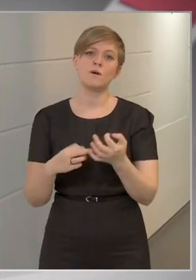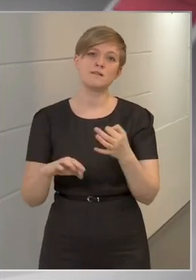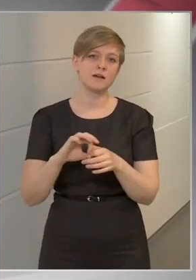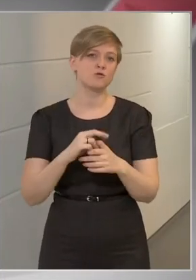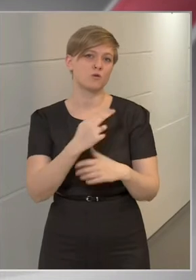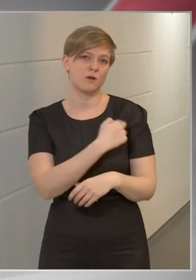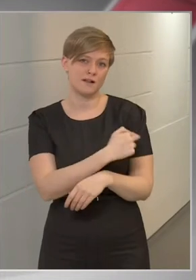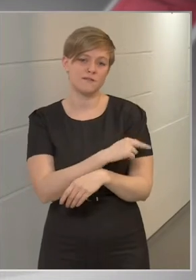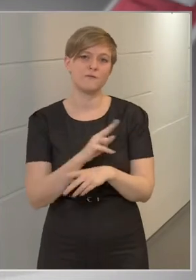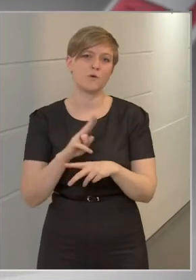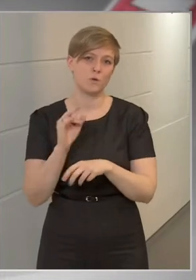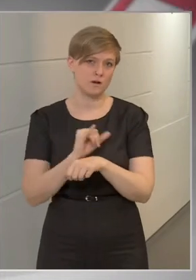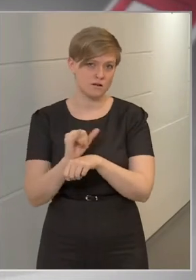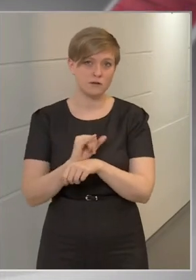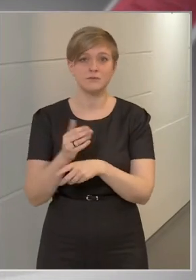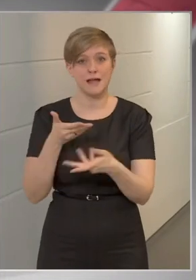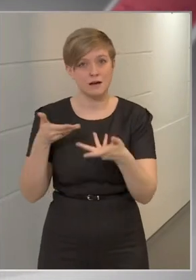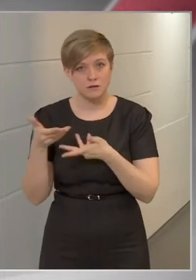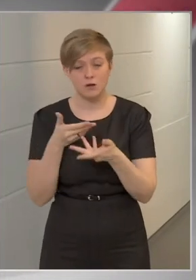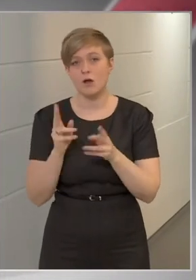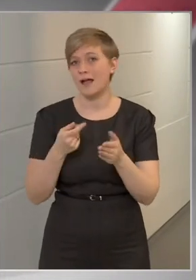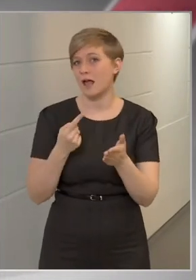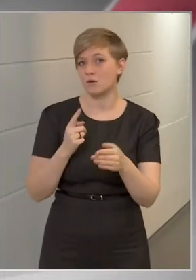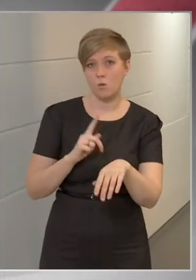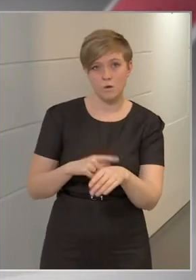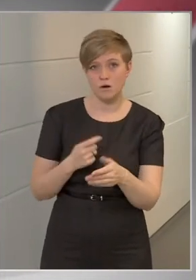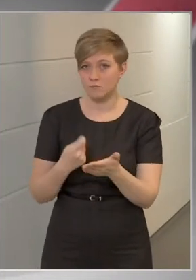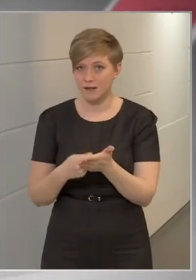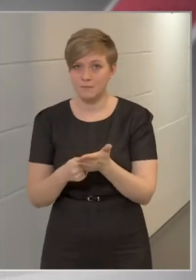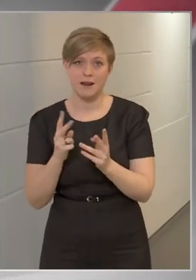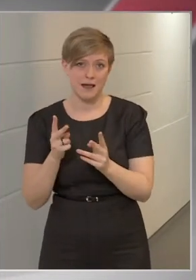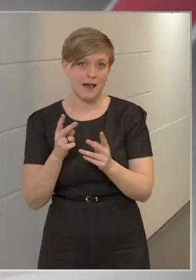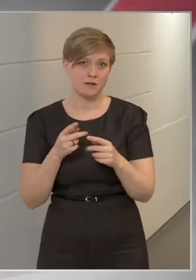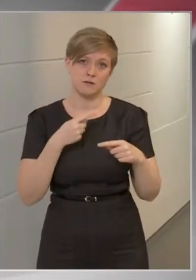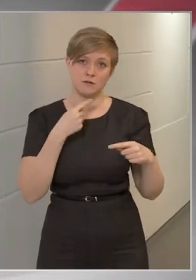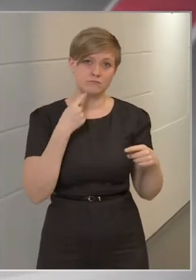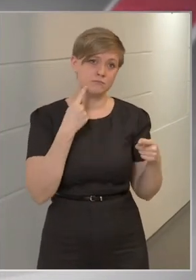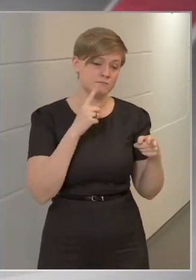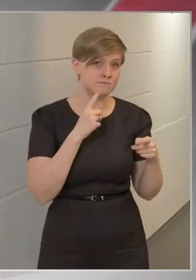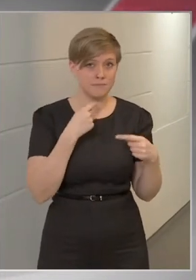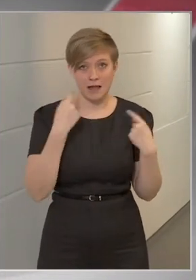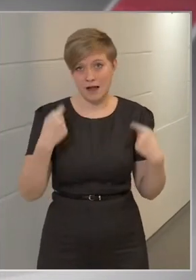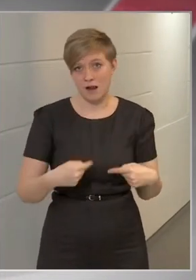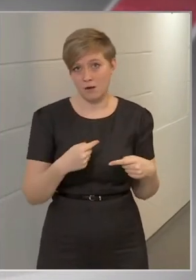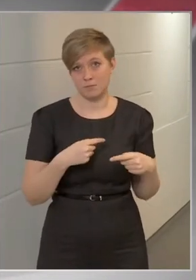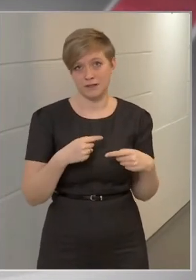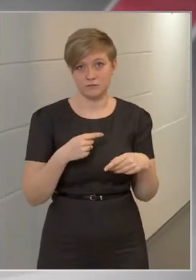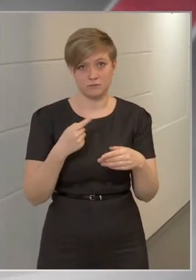tárgyaljon. Akár órabérben is megállapíthatja az egyes területekre az ügyeleti díjat.